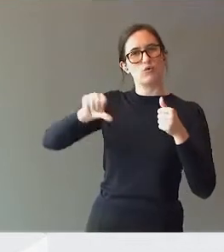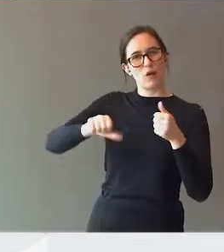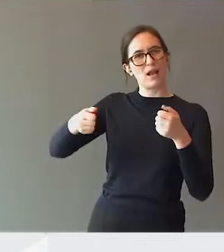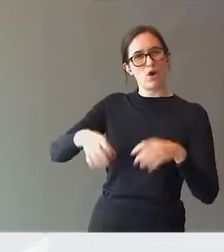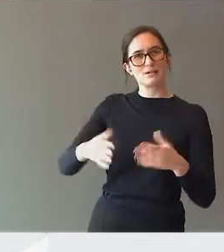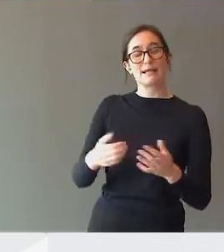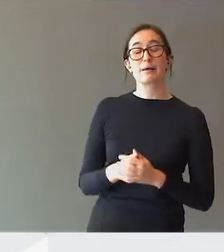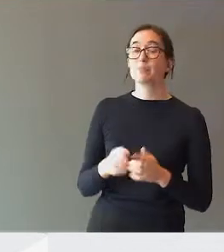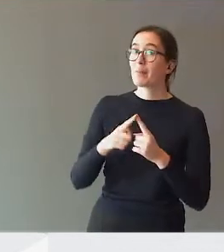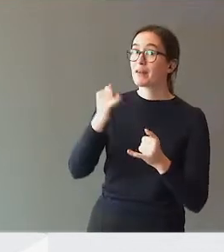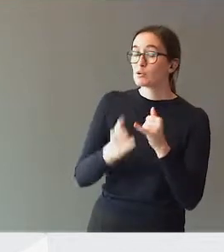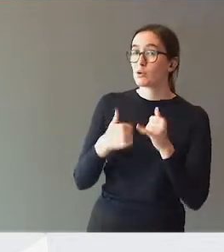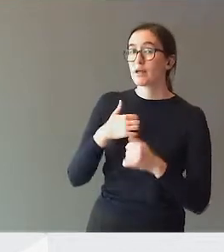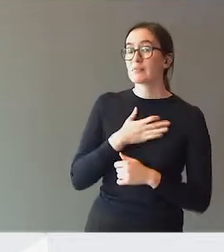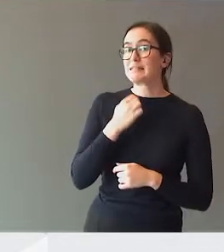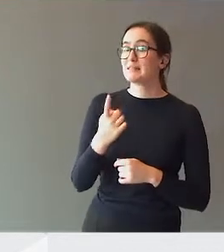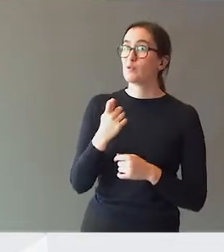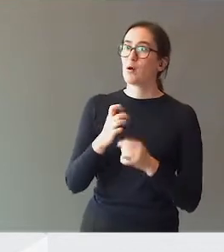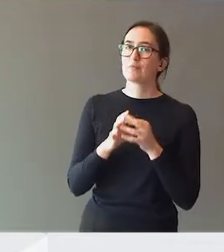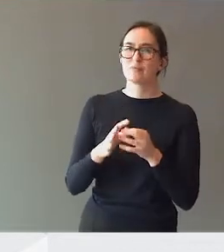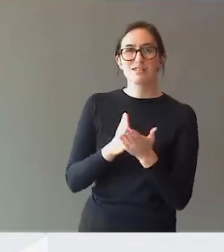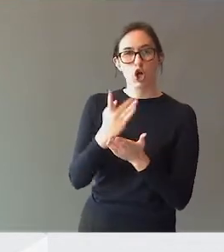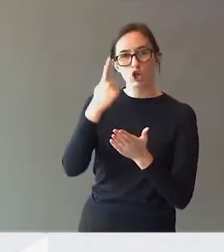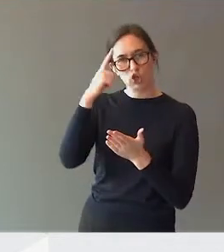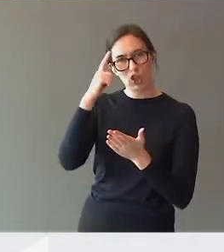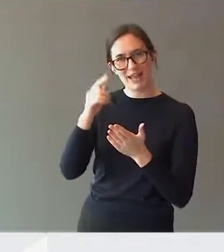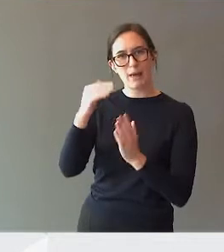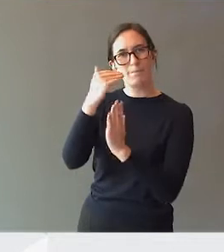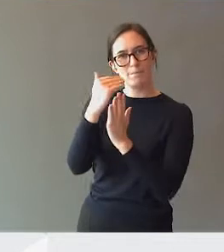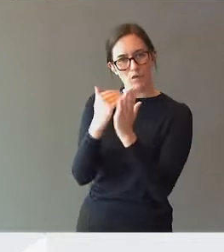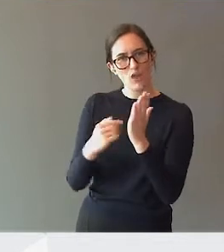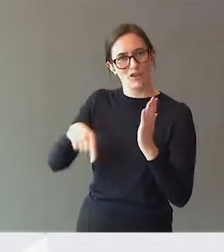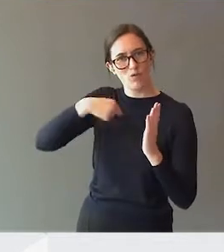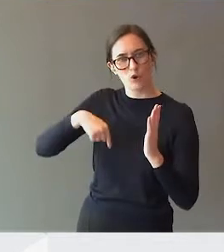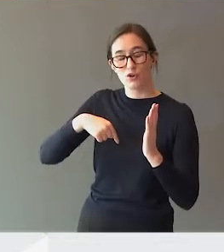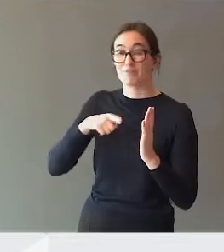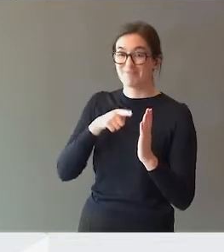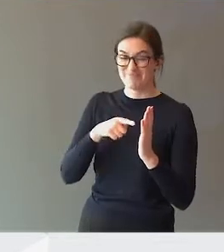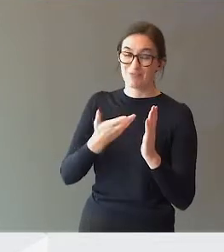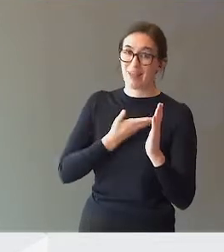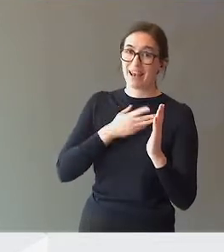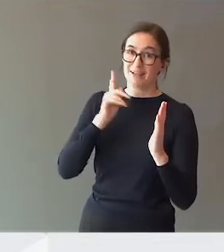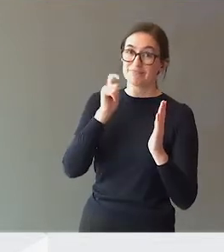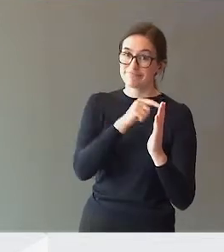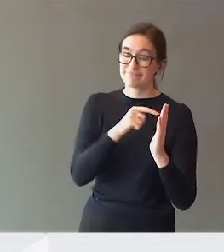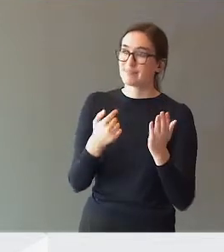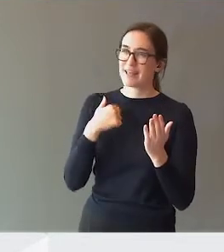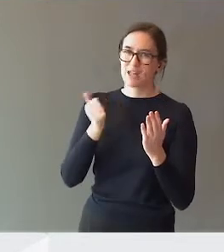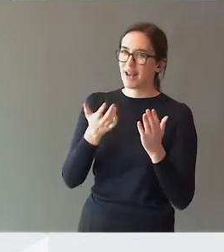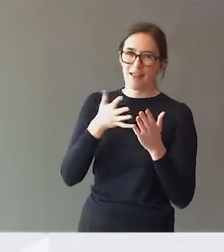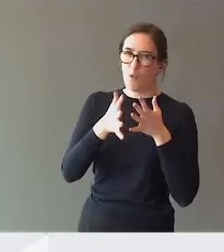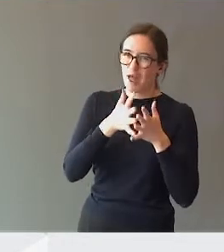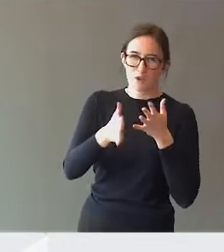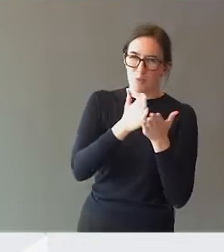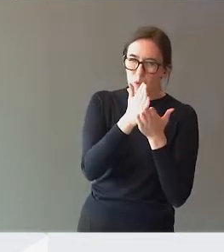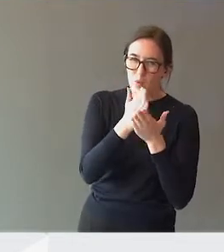har jeg lyst til å avslutningsvis si noe om dette sakkyndige mandatet vårt, for det er et ganske komplisert mandat. Jeg skal ikke ta hele mandatet,